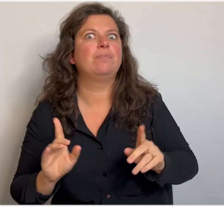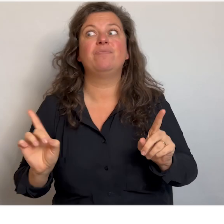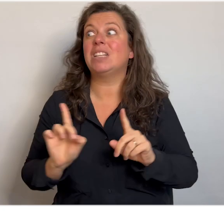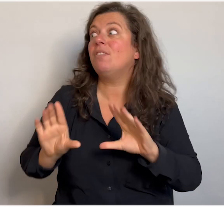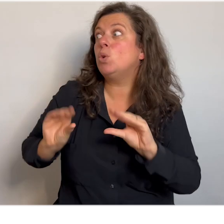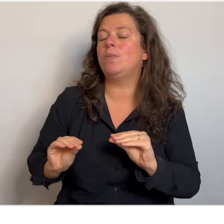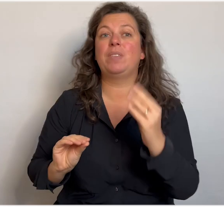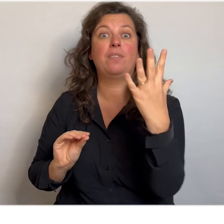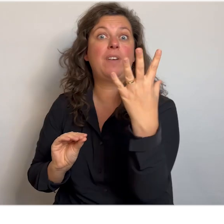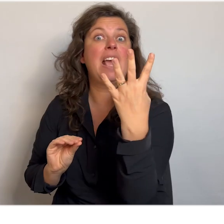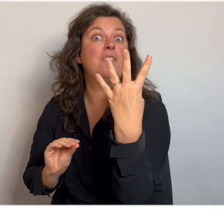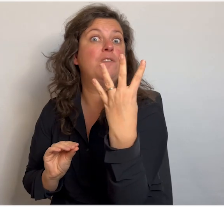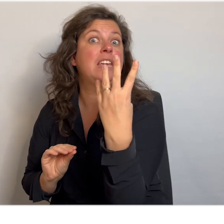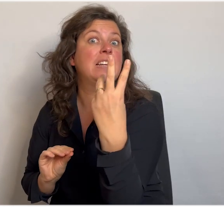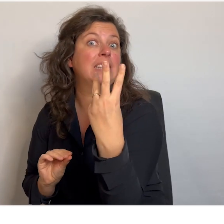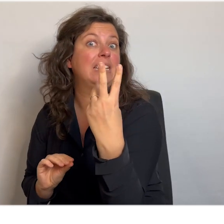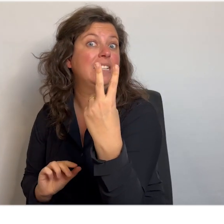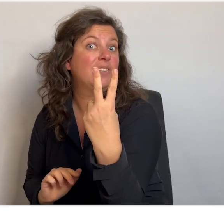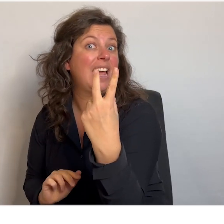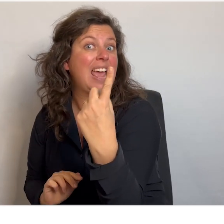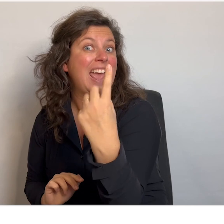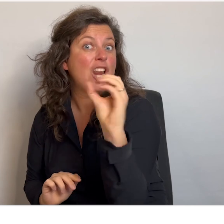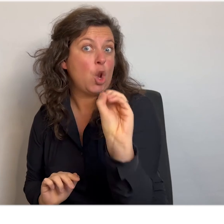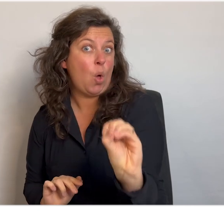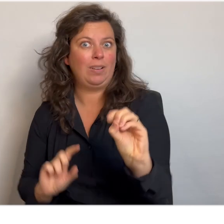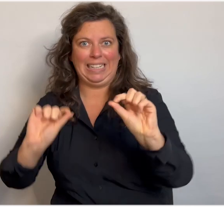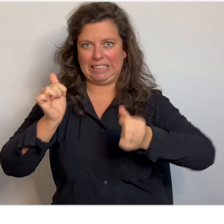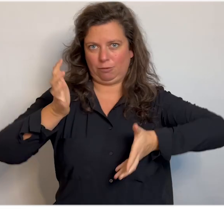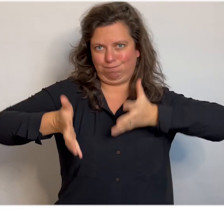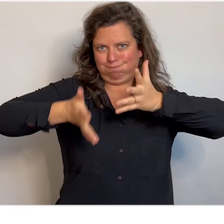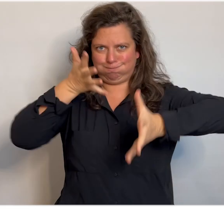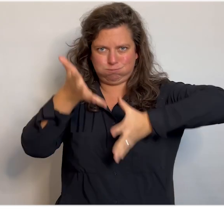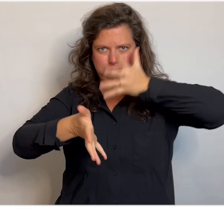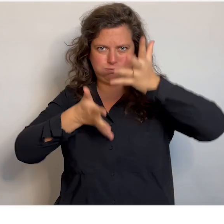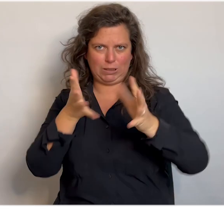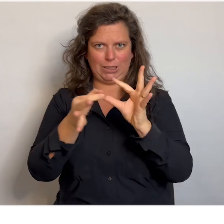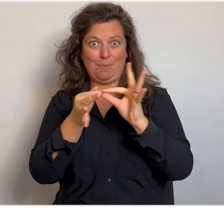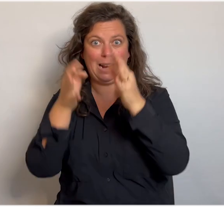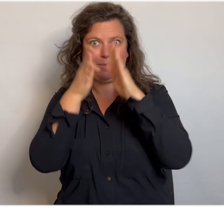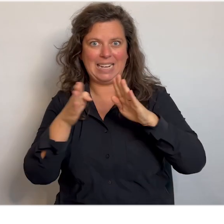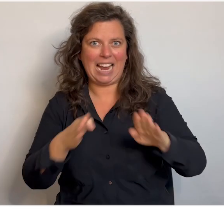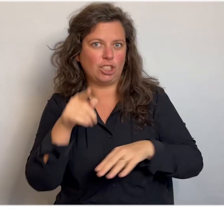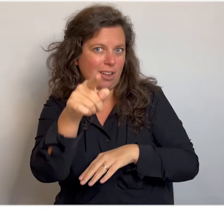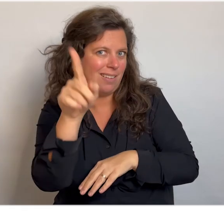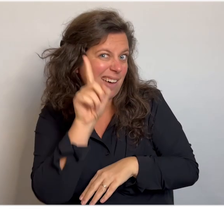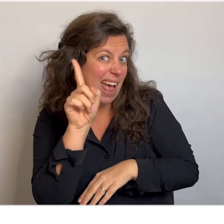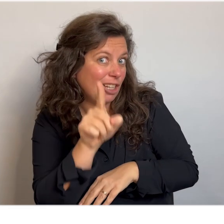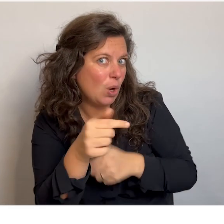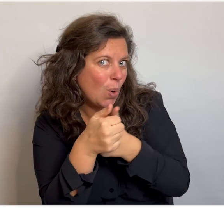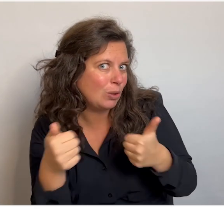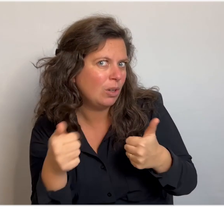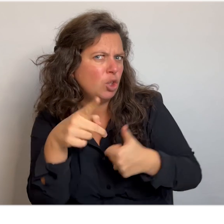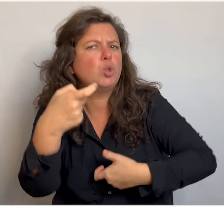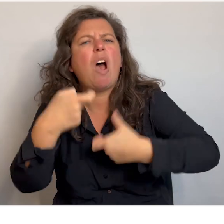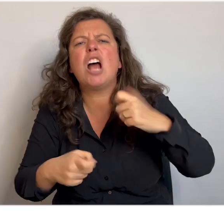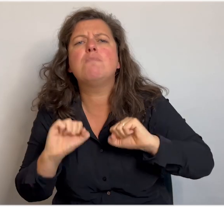af van 5 naar 0. En dan ga ik in die paar seconden iets uitbeelden wat met kerst te maken heeft. En dan moet je dat raden binnen 5 seconden. Oké, dus de kerst moet je zo hard